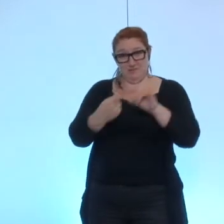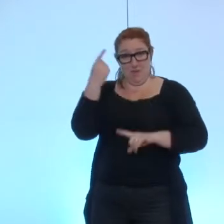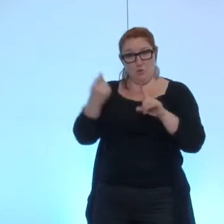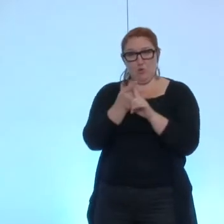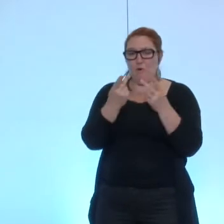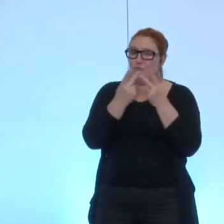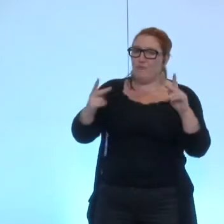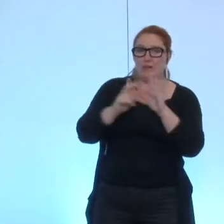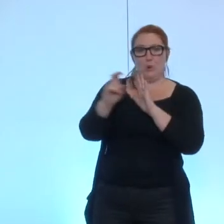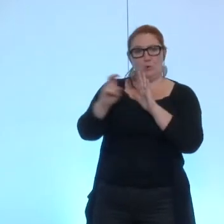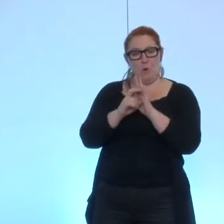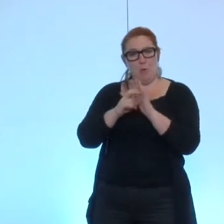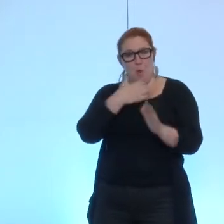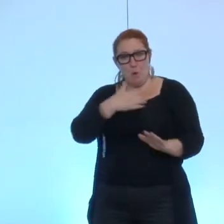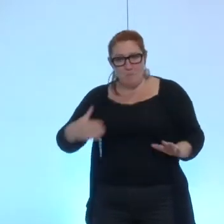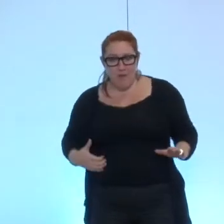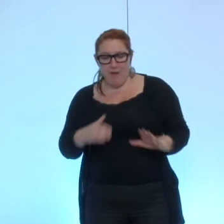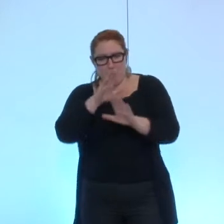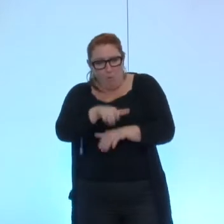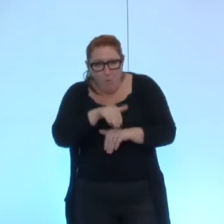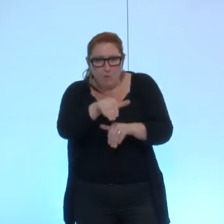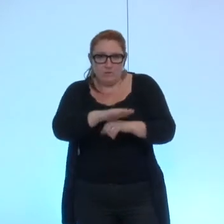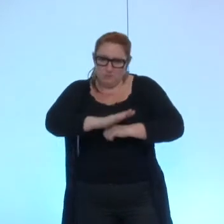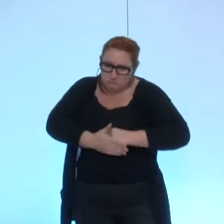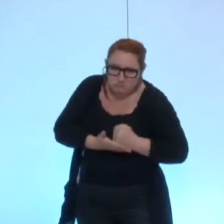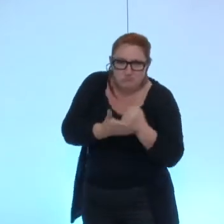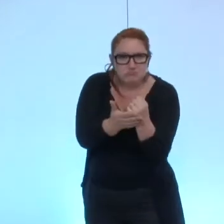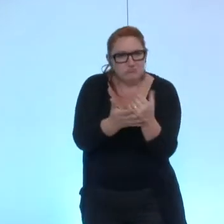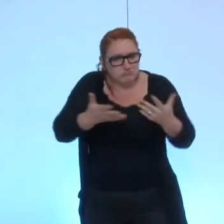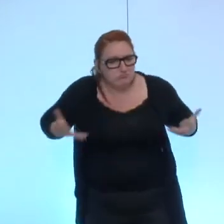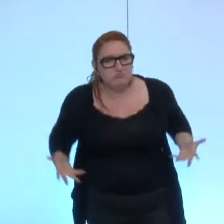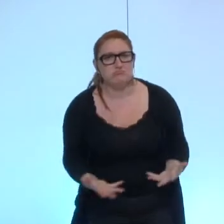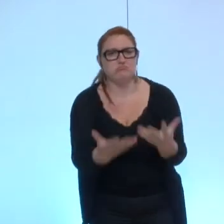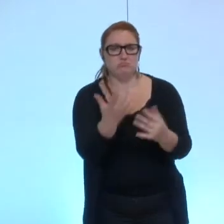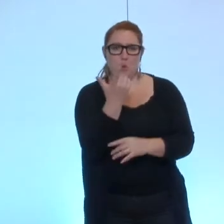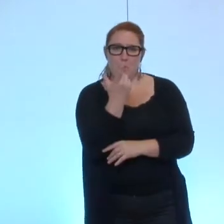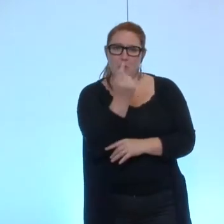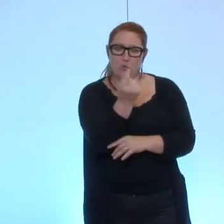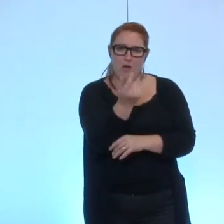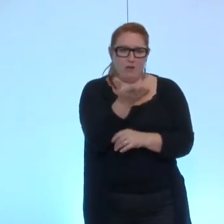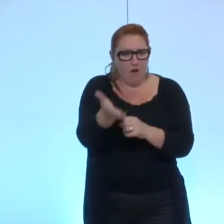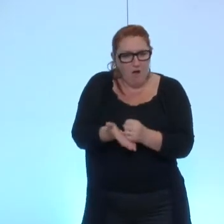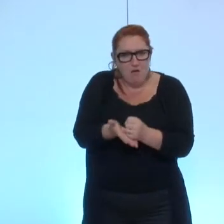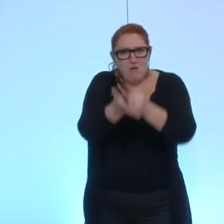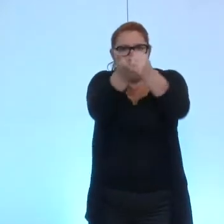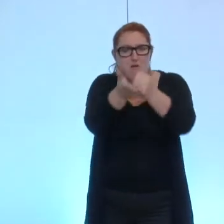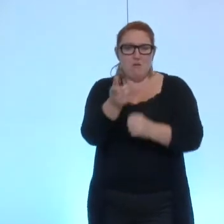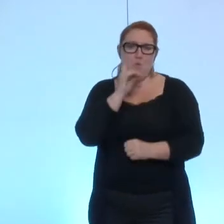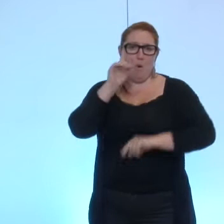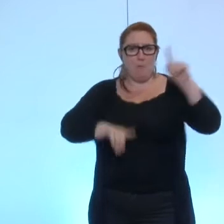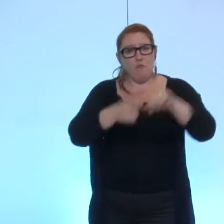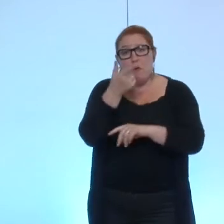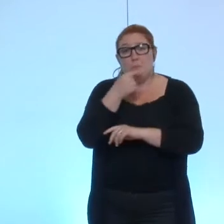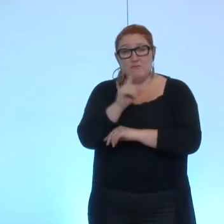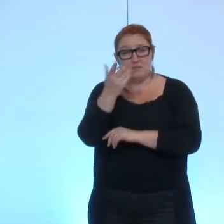Grenoble continue d'appuyer de mettre tout son poids dans ce partenariat qui n pas toujours si évident mais qui est une